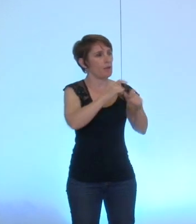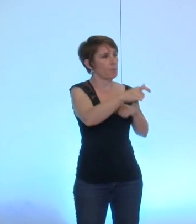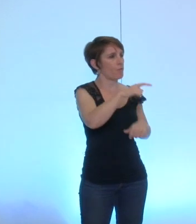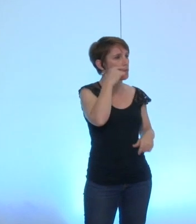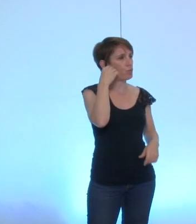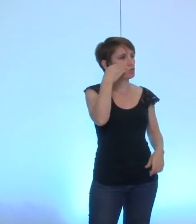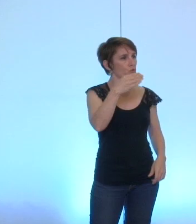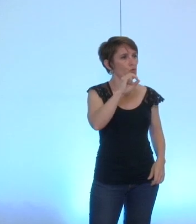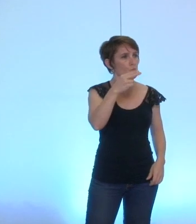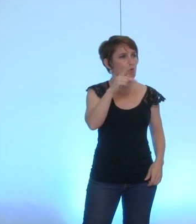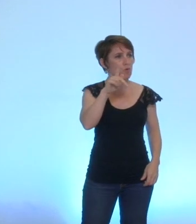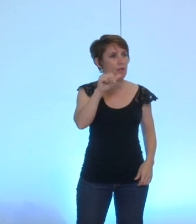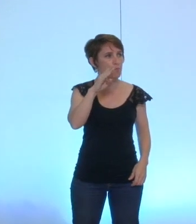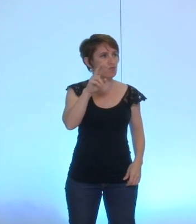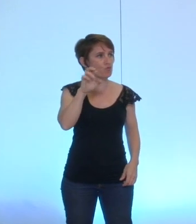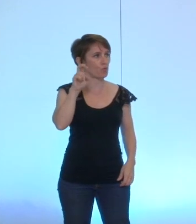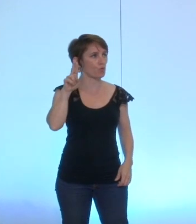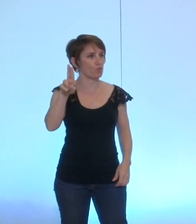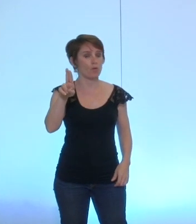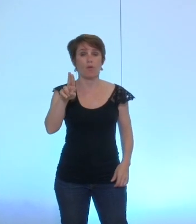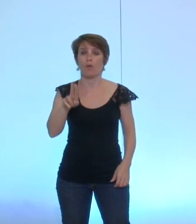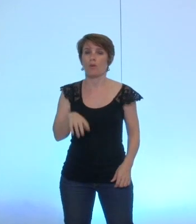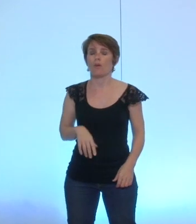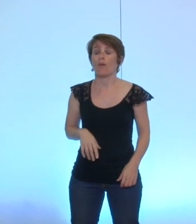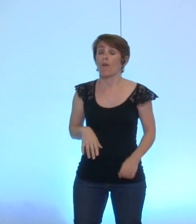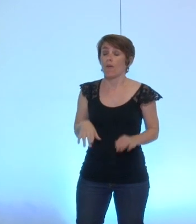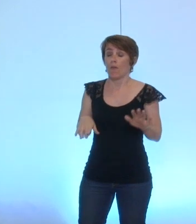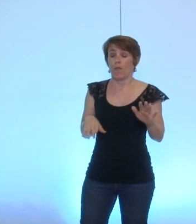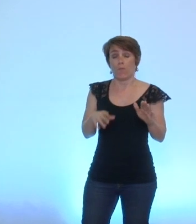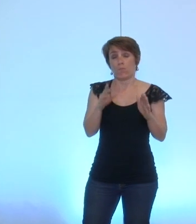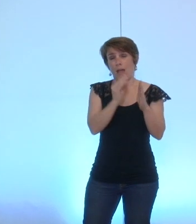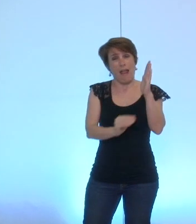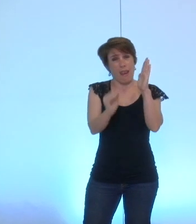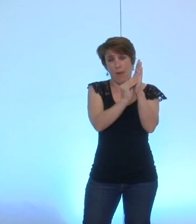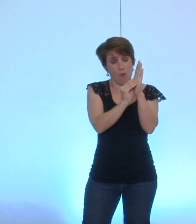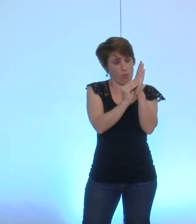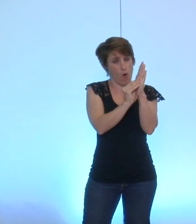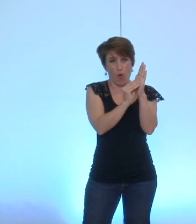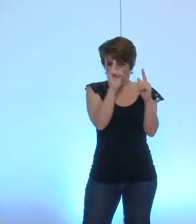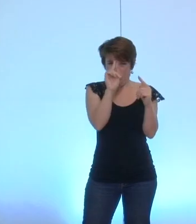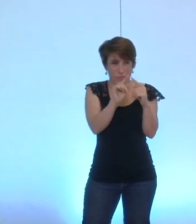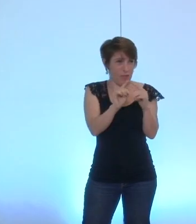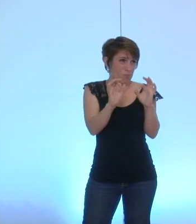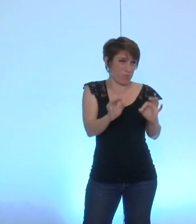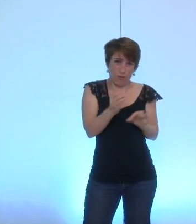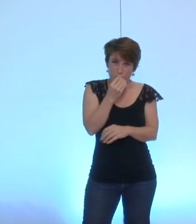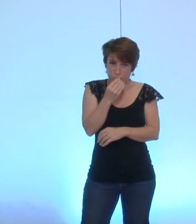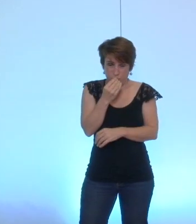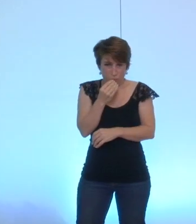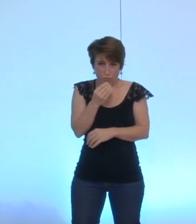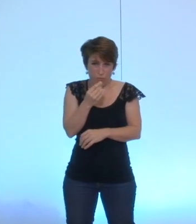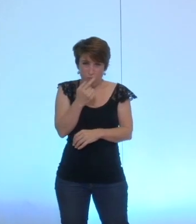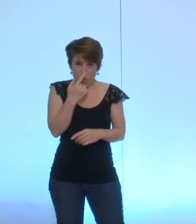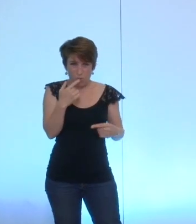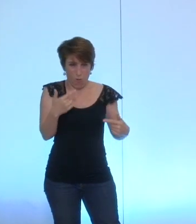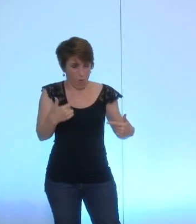sur cet amendement je pense pas qu'il y ait une difficulté sur le principe mais il s'agit dans un